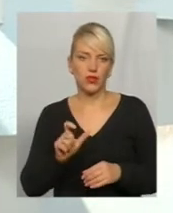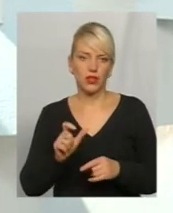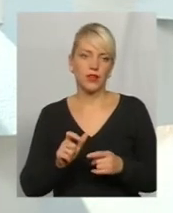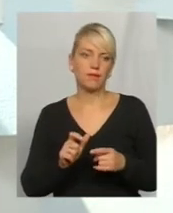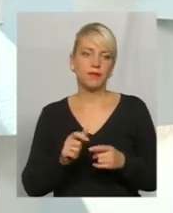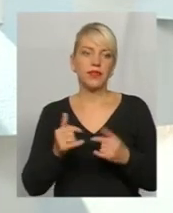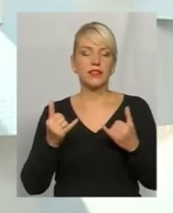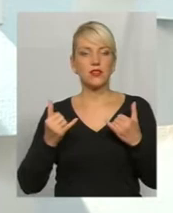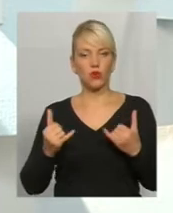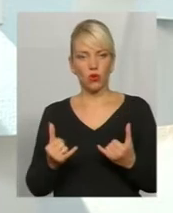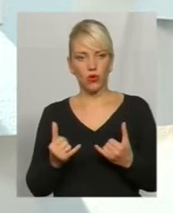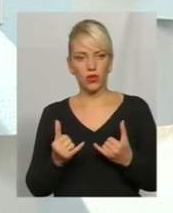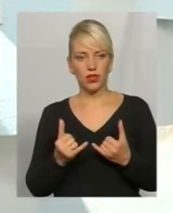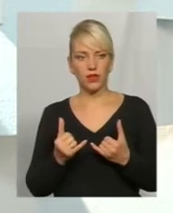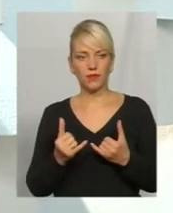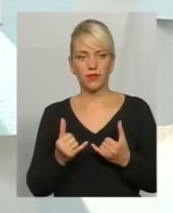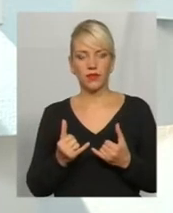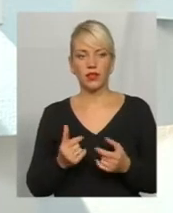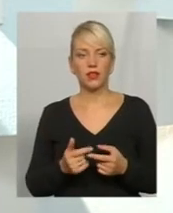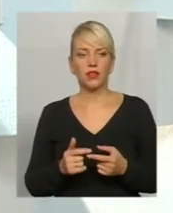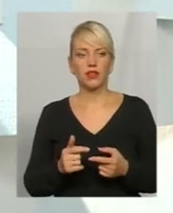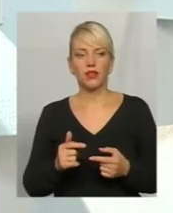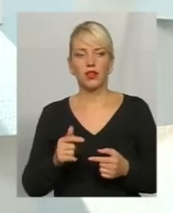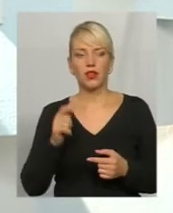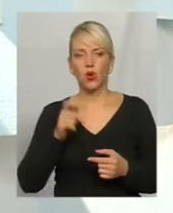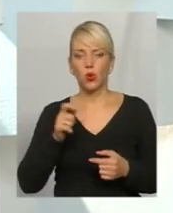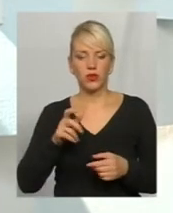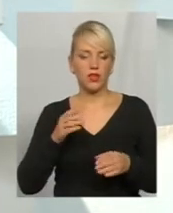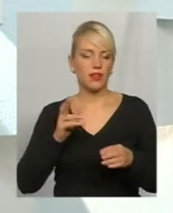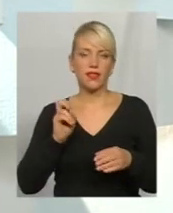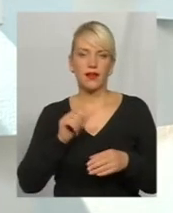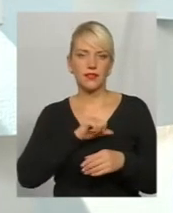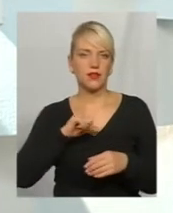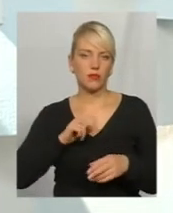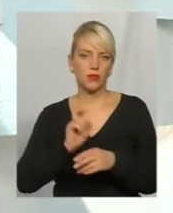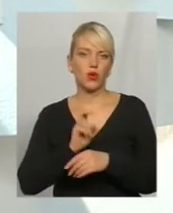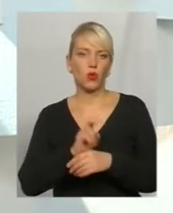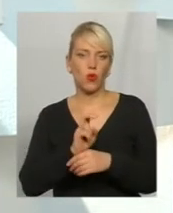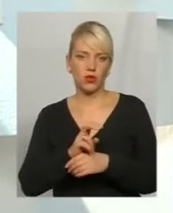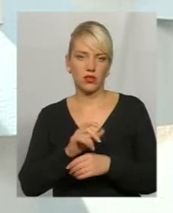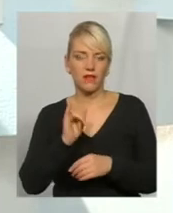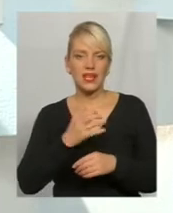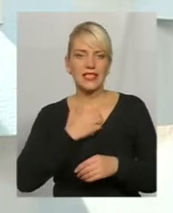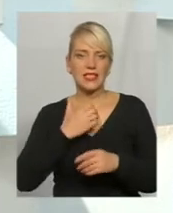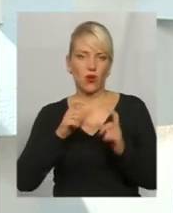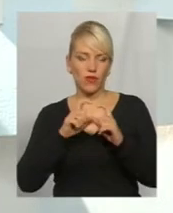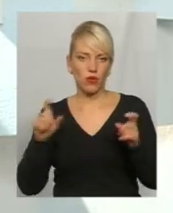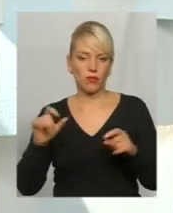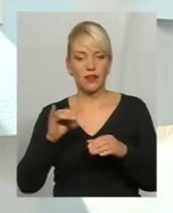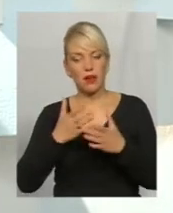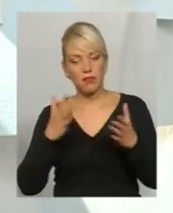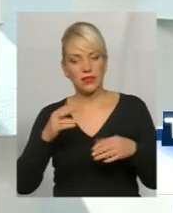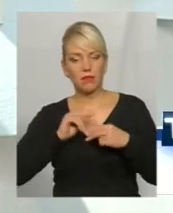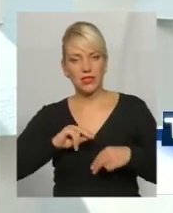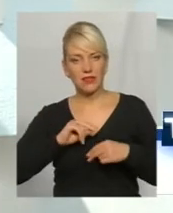входячого потоку немає. Люди не приходять в страхові компанії, фінансові установи, а в більшості працівники страхових